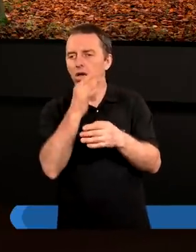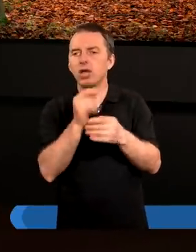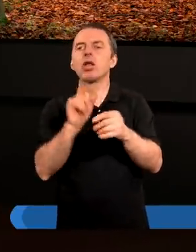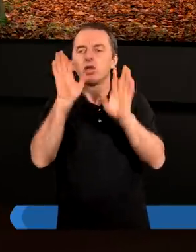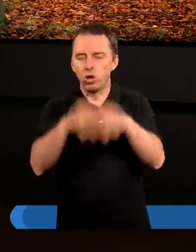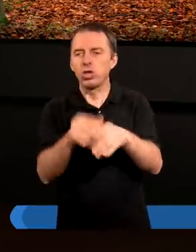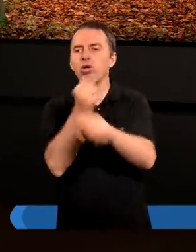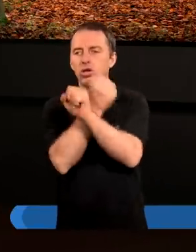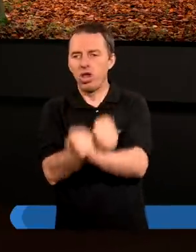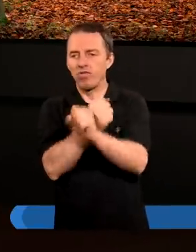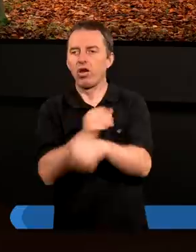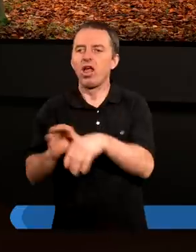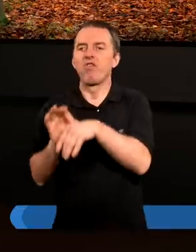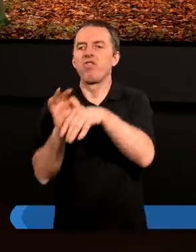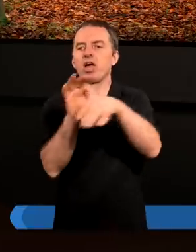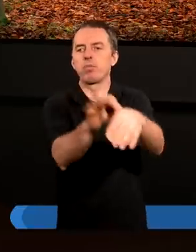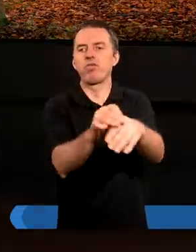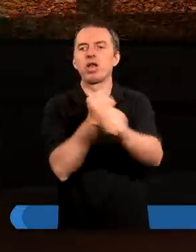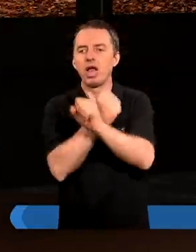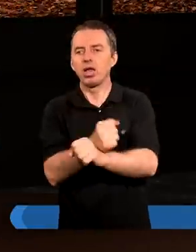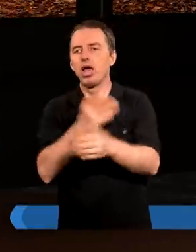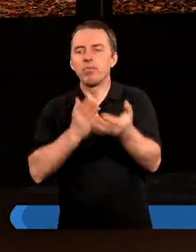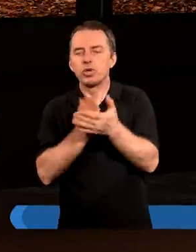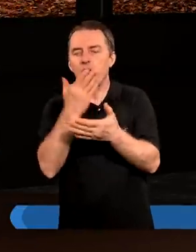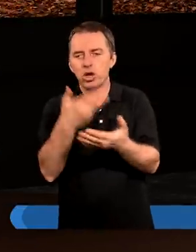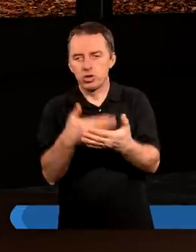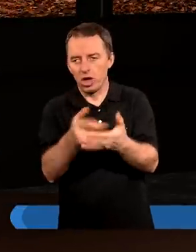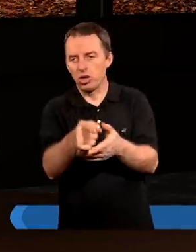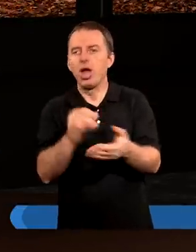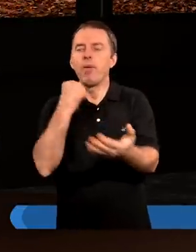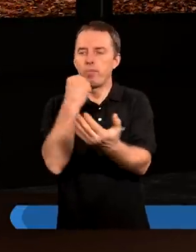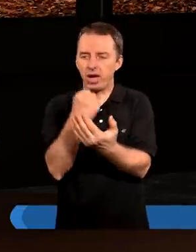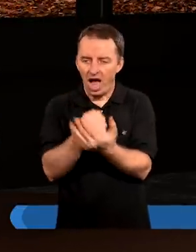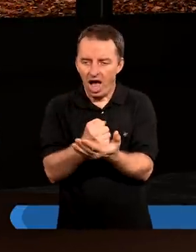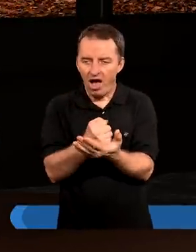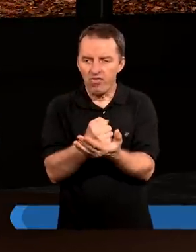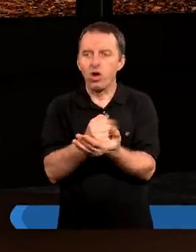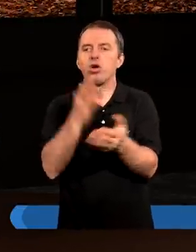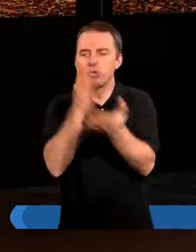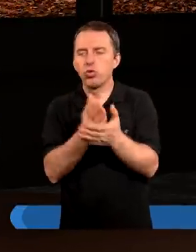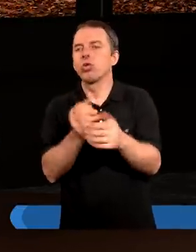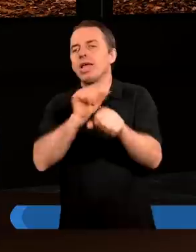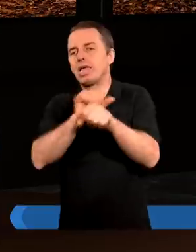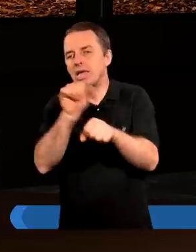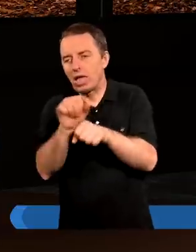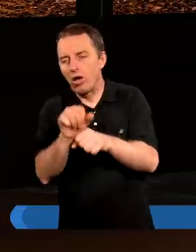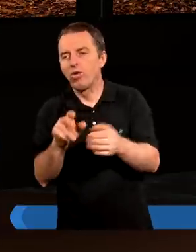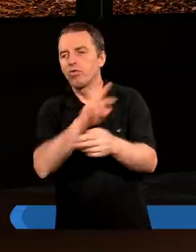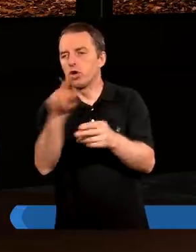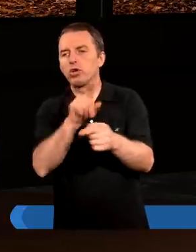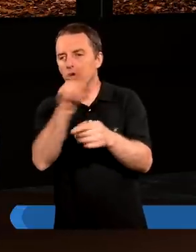został z niewoli wyprowadzony egipcki. Ale przecież prawo w swojej istocie istniało, dlatego, że